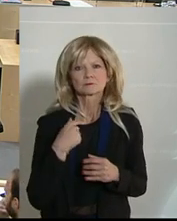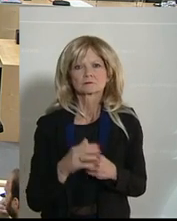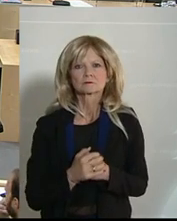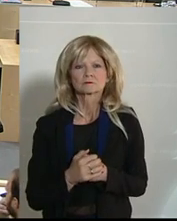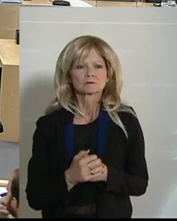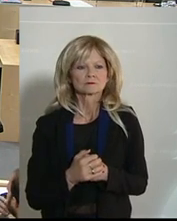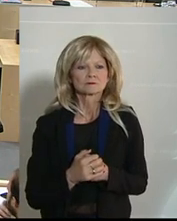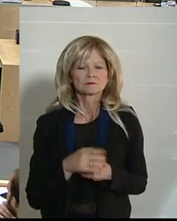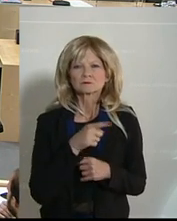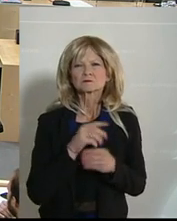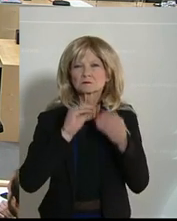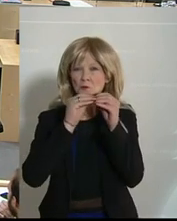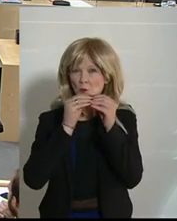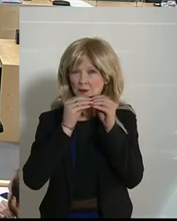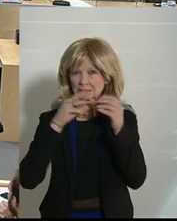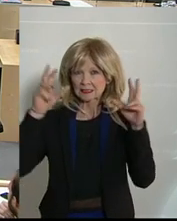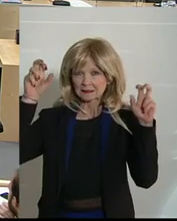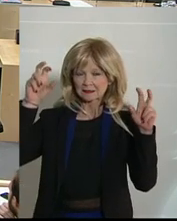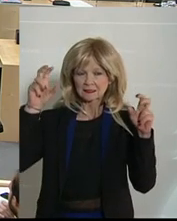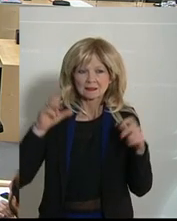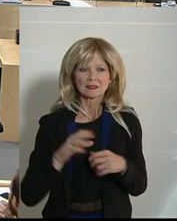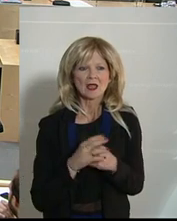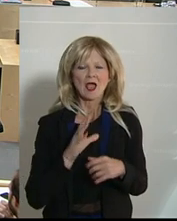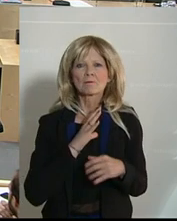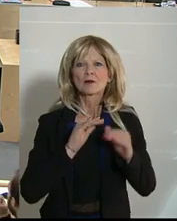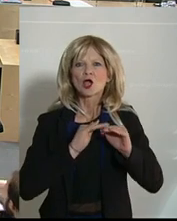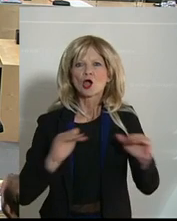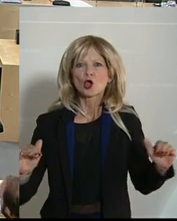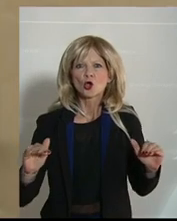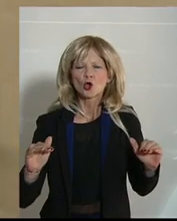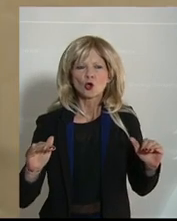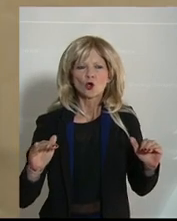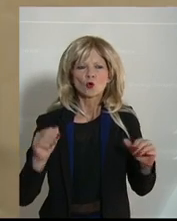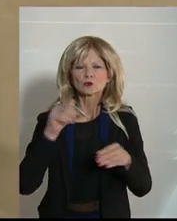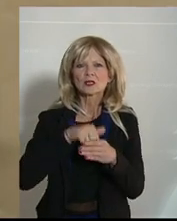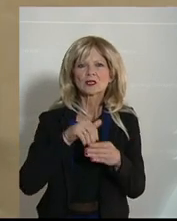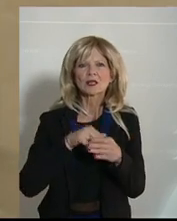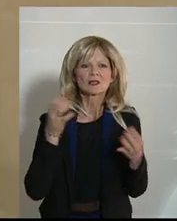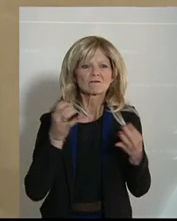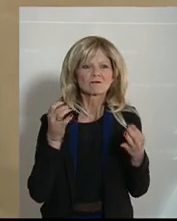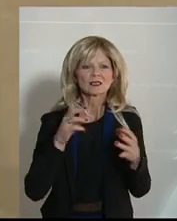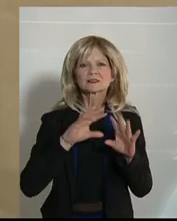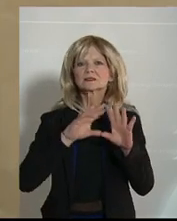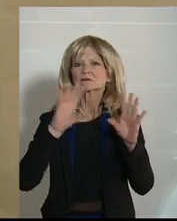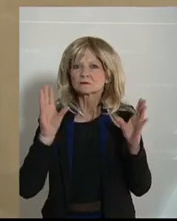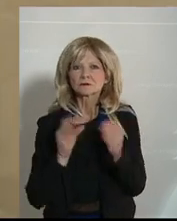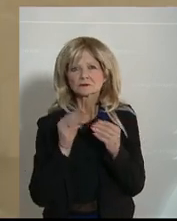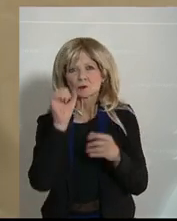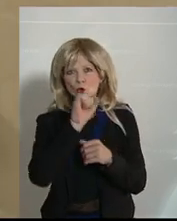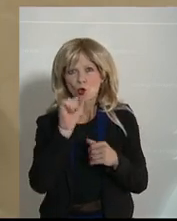irgendein komplizierter Titel, Grundinhalt ist dann Ausländer-Pfuh-Europa-Arsch und das könnten Sie eigentlich durchnommen. Herr Abgeordneter,